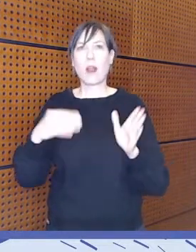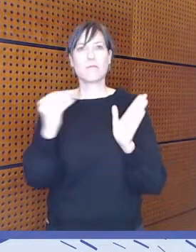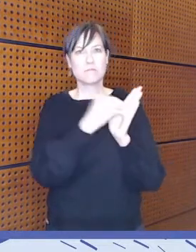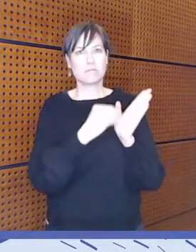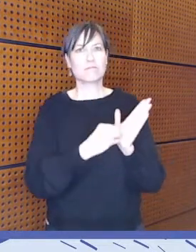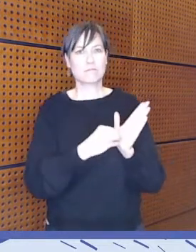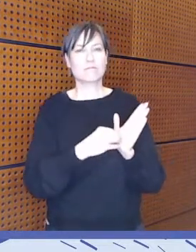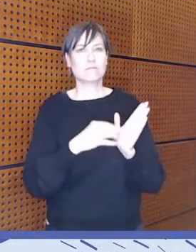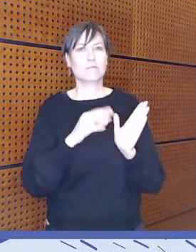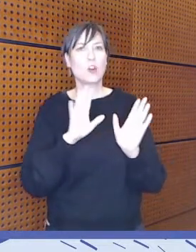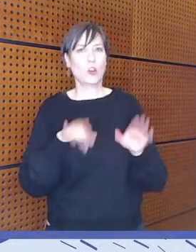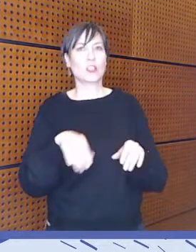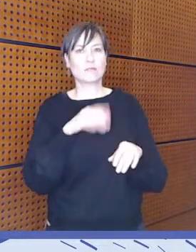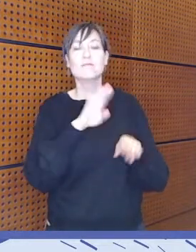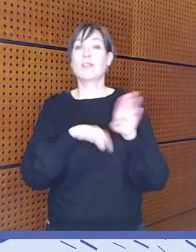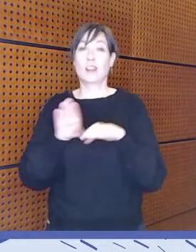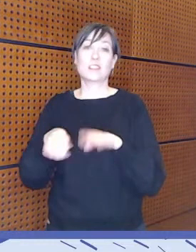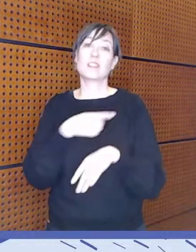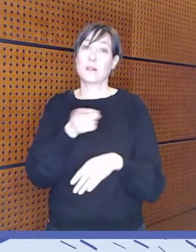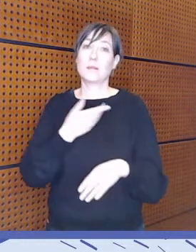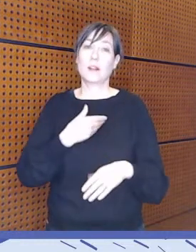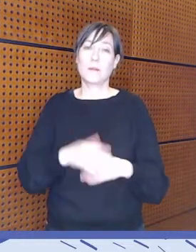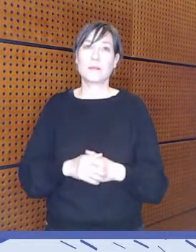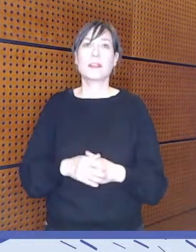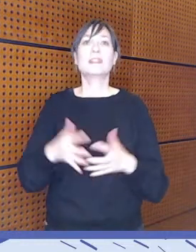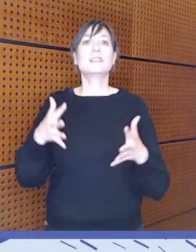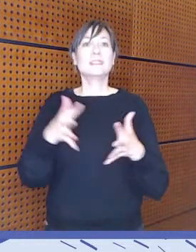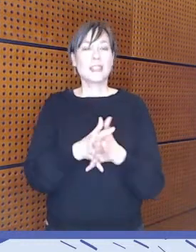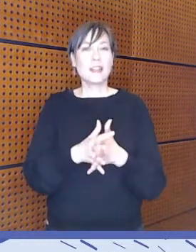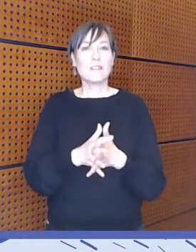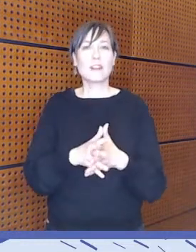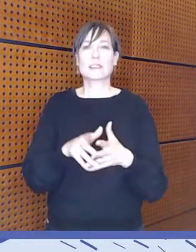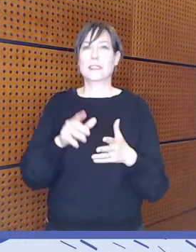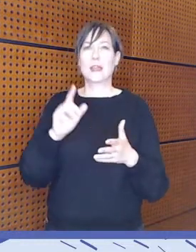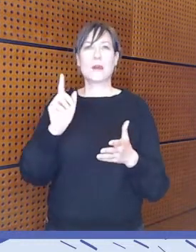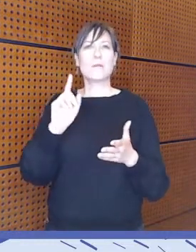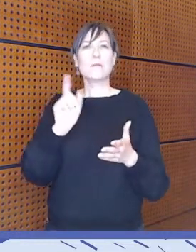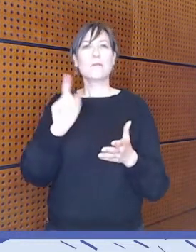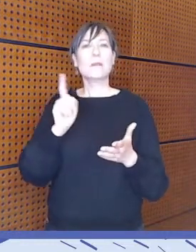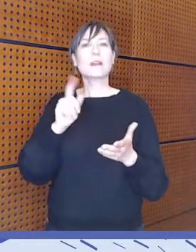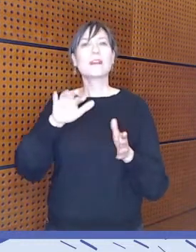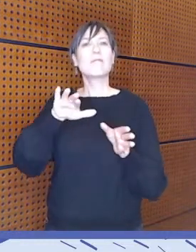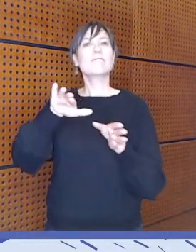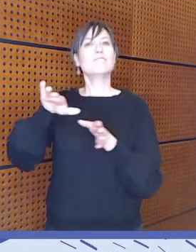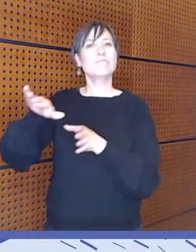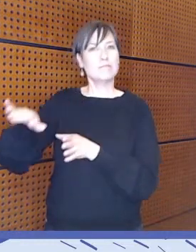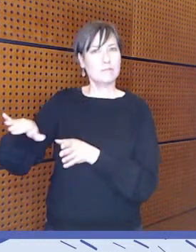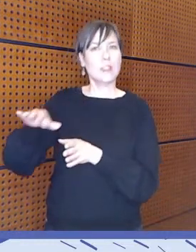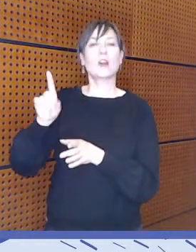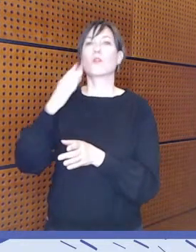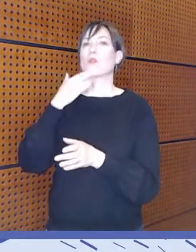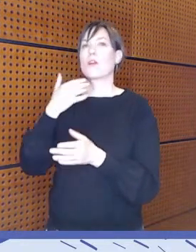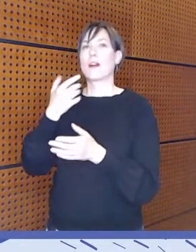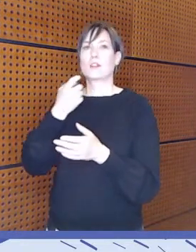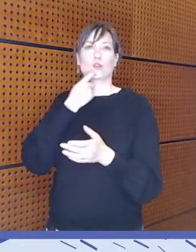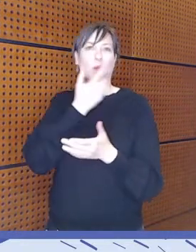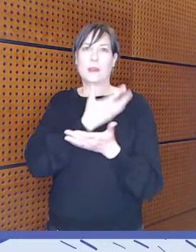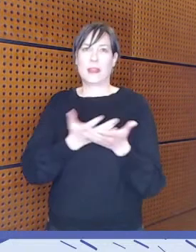Selkeä näkemys oli, että katveeseen jää ennen kaikkea ne, joiden äidinkieli on muu kuin suomi.